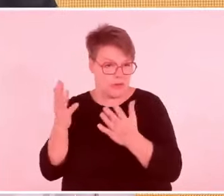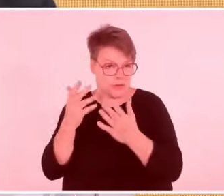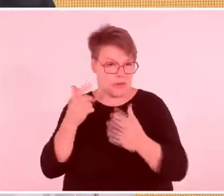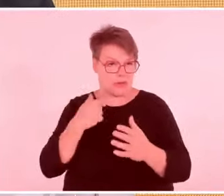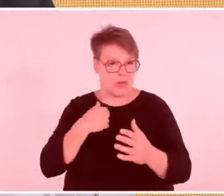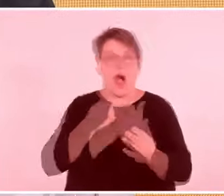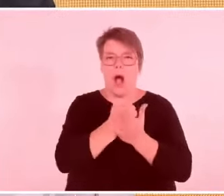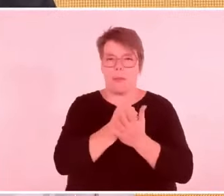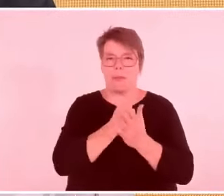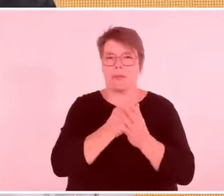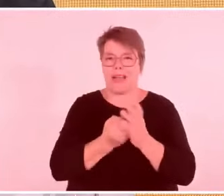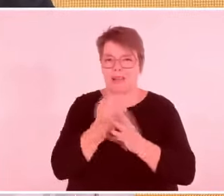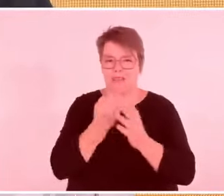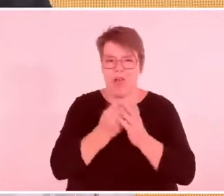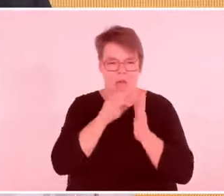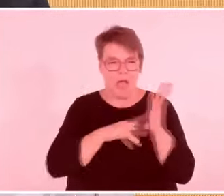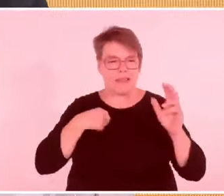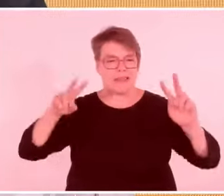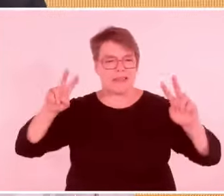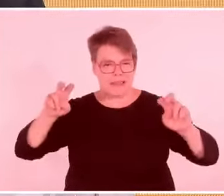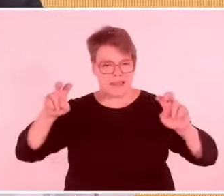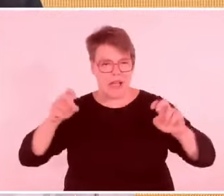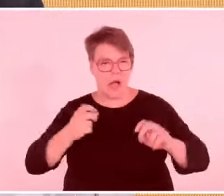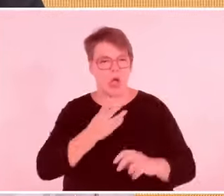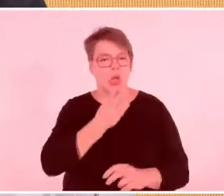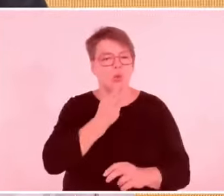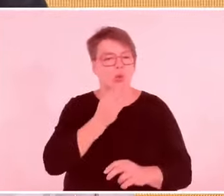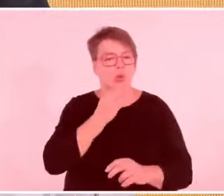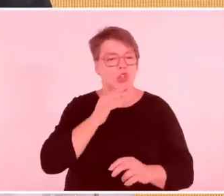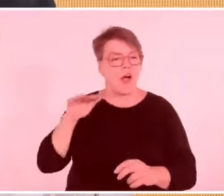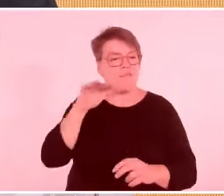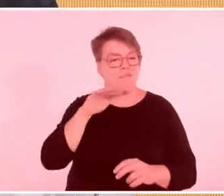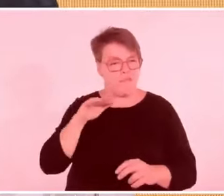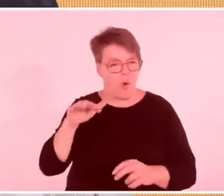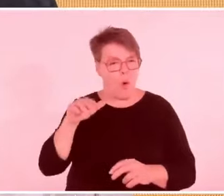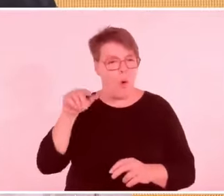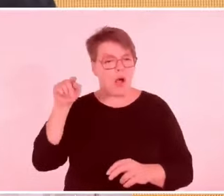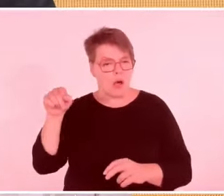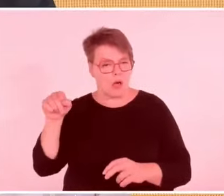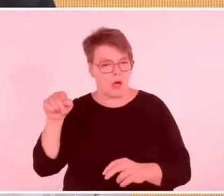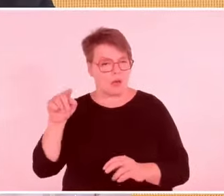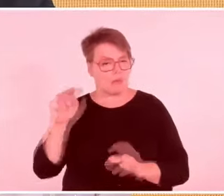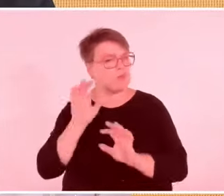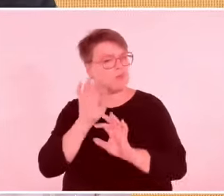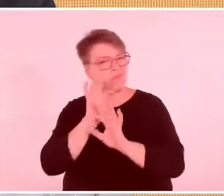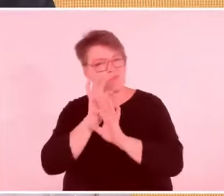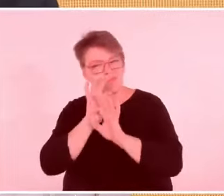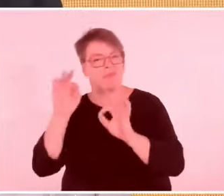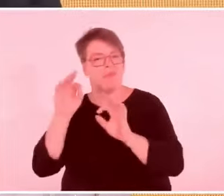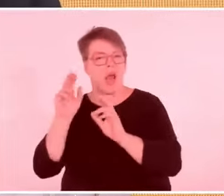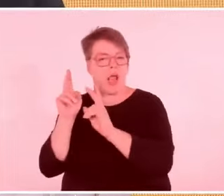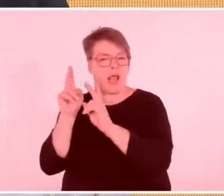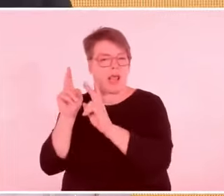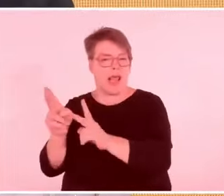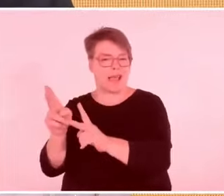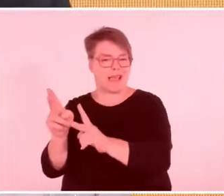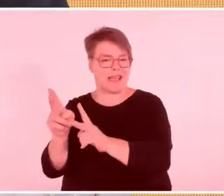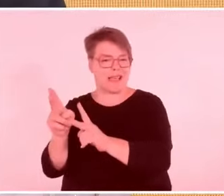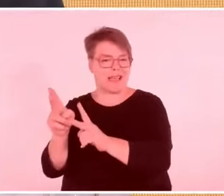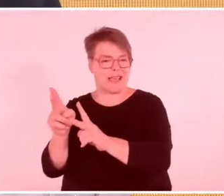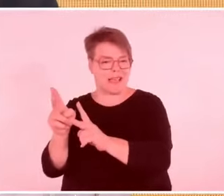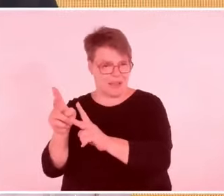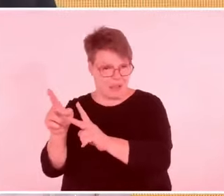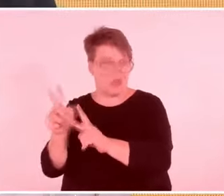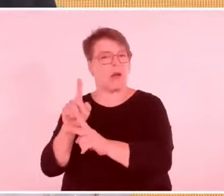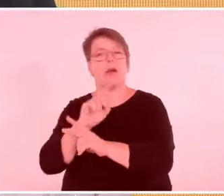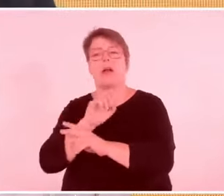aller Teile dieses Landes Israel fördern und entwickeln, in Galiläa, in der Negev, auf